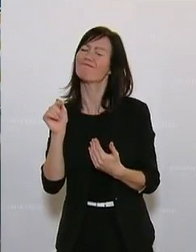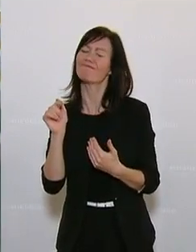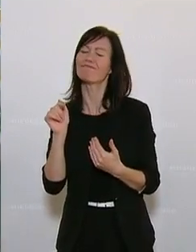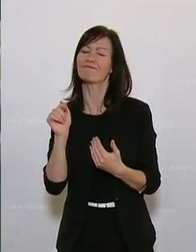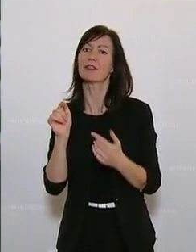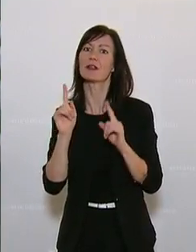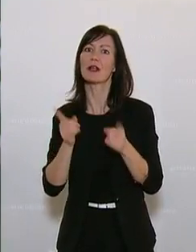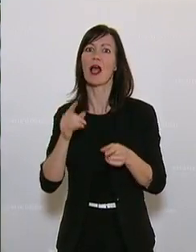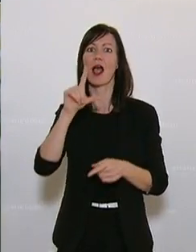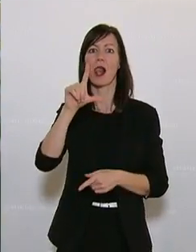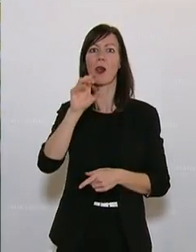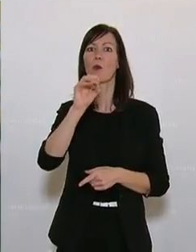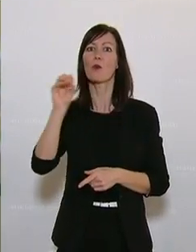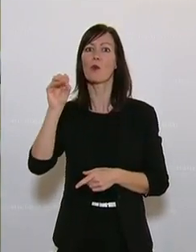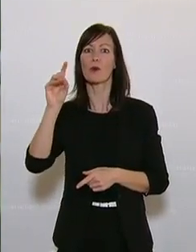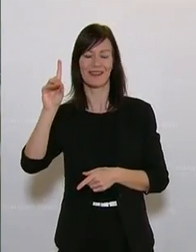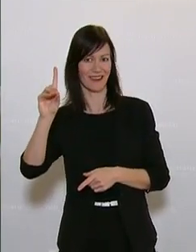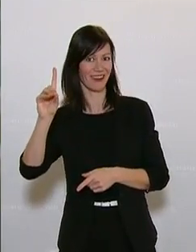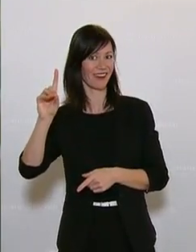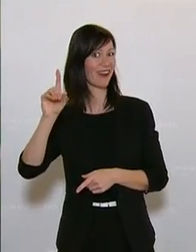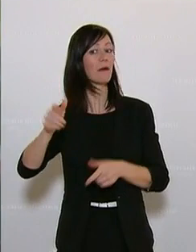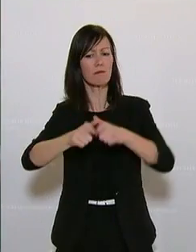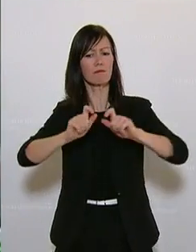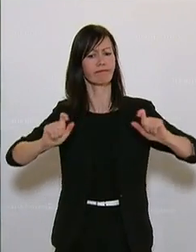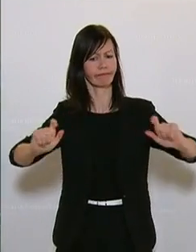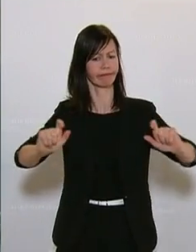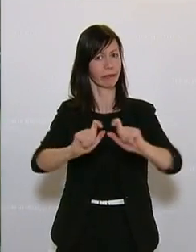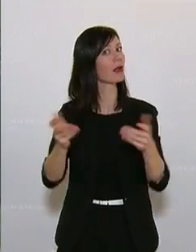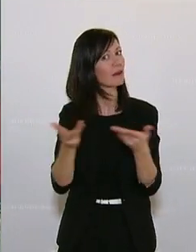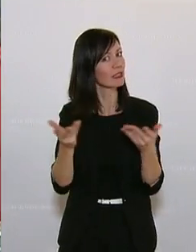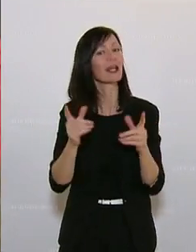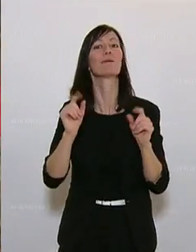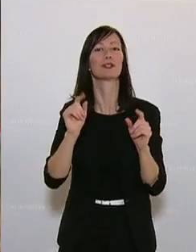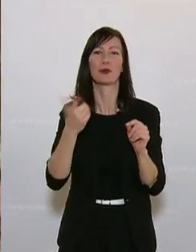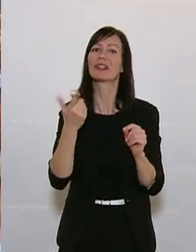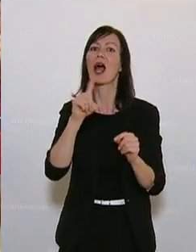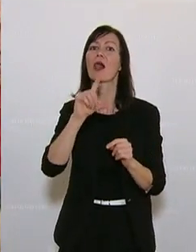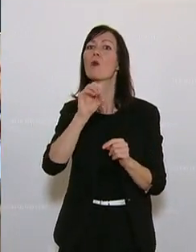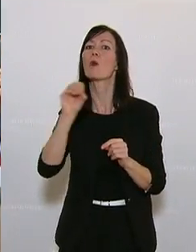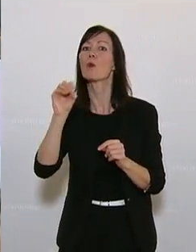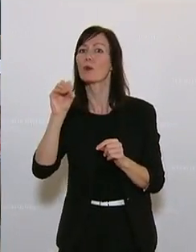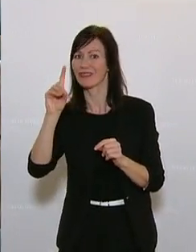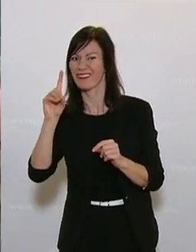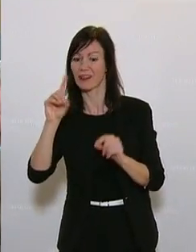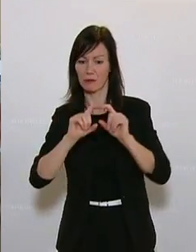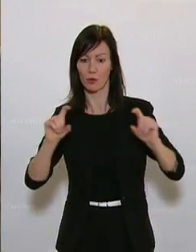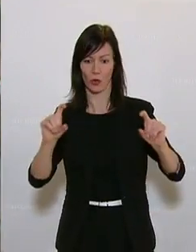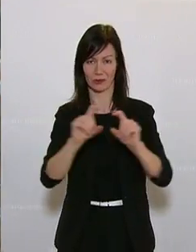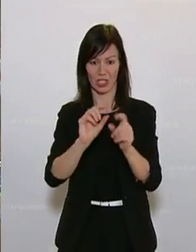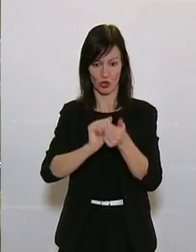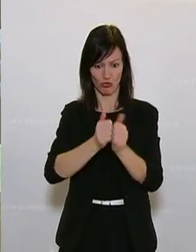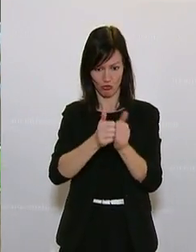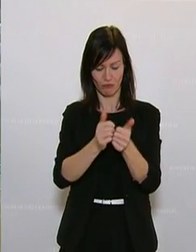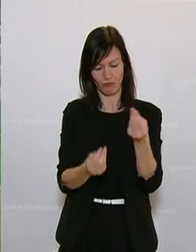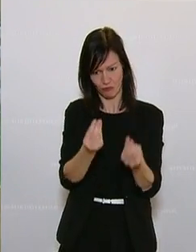Thema der Lootboxen. Kurz gesagt handelt es sich bei den Lootboxen um Überraschungskisten, die man sich in einem Spiel